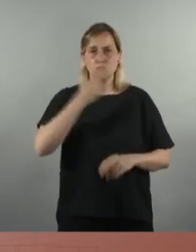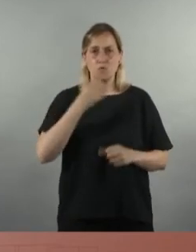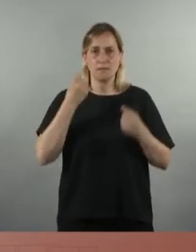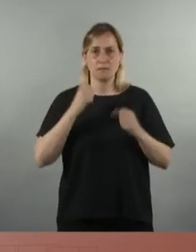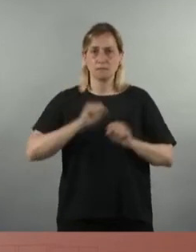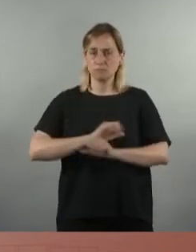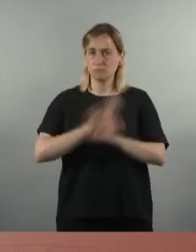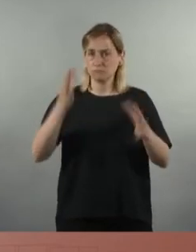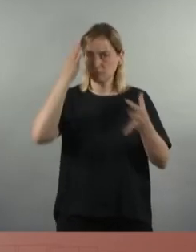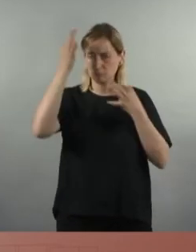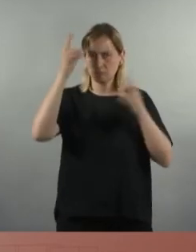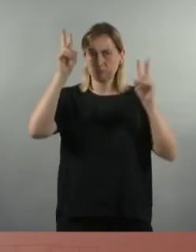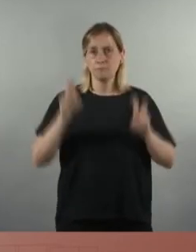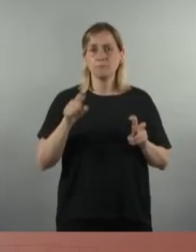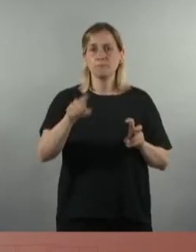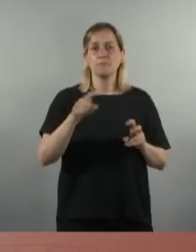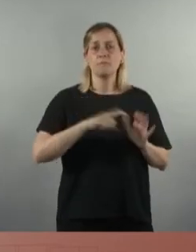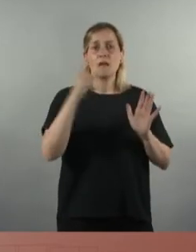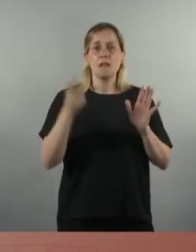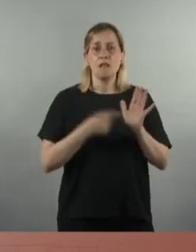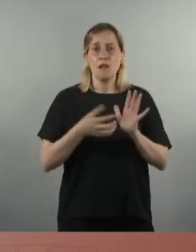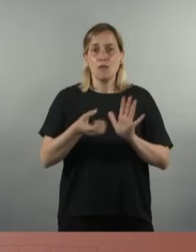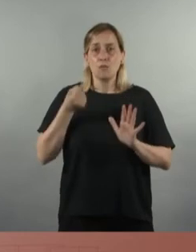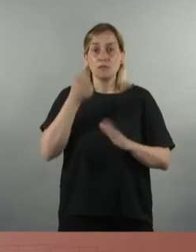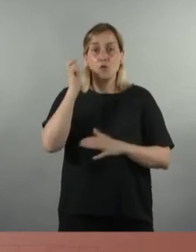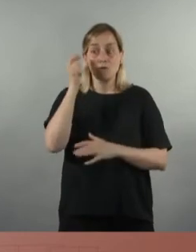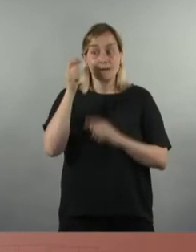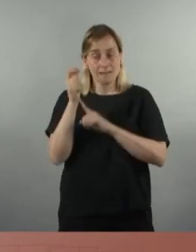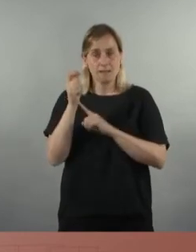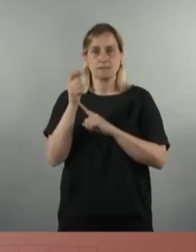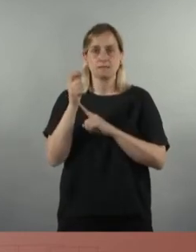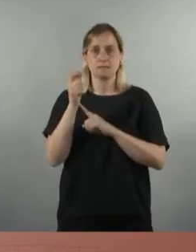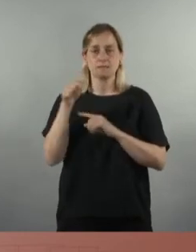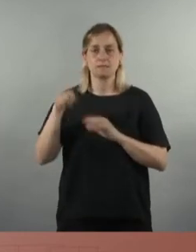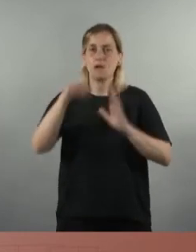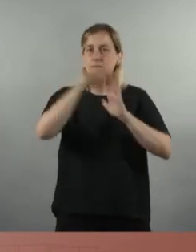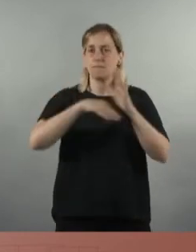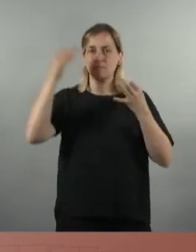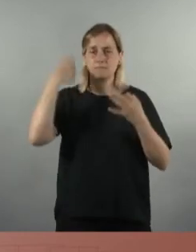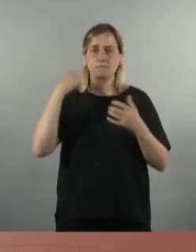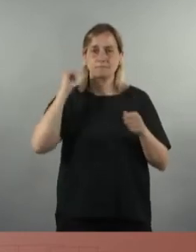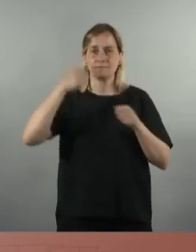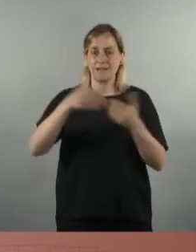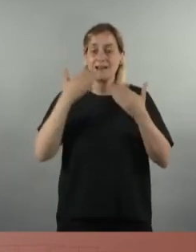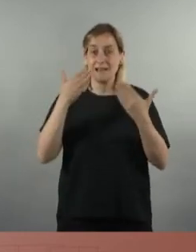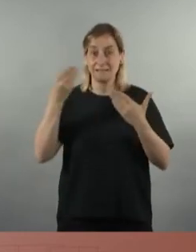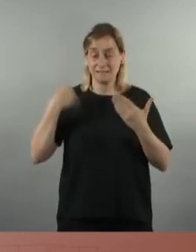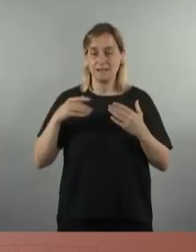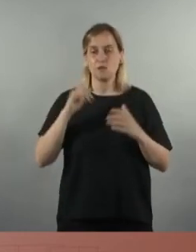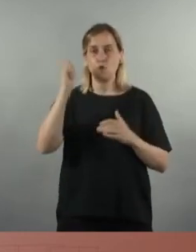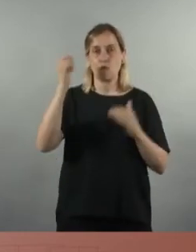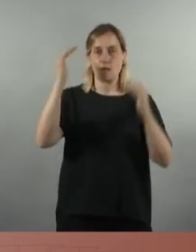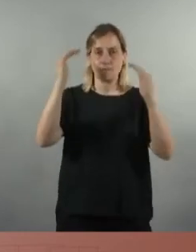concret en què la llei de contenció de rendes és una mesura que ha ajudat a baixar el lloguer